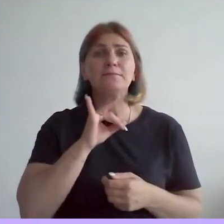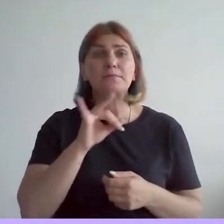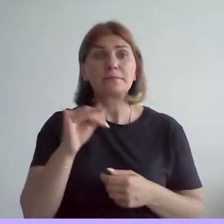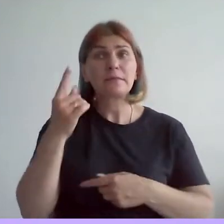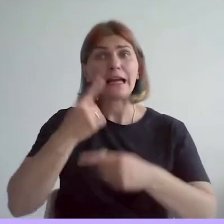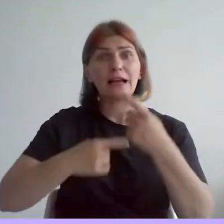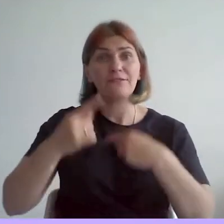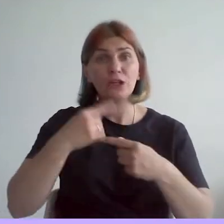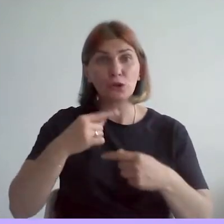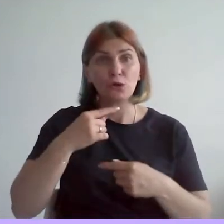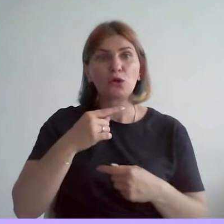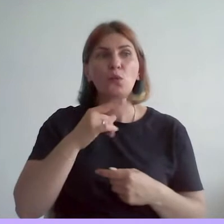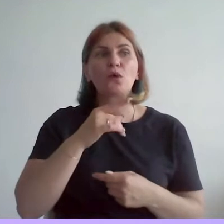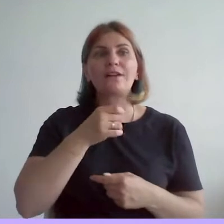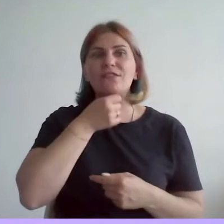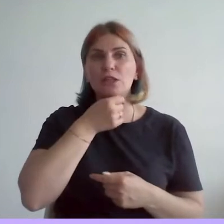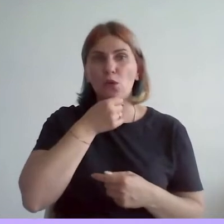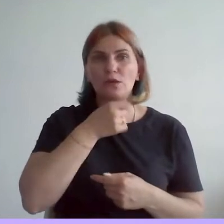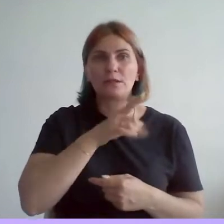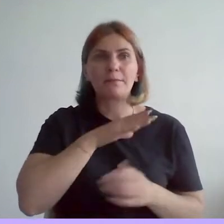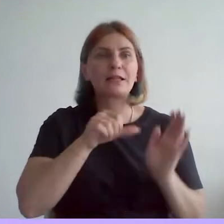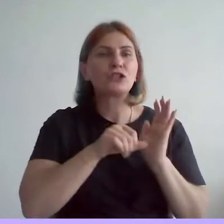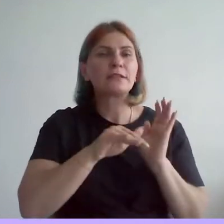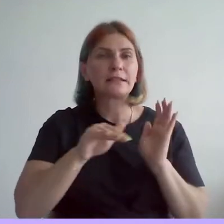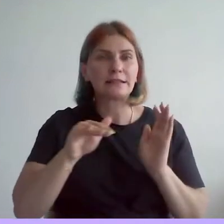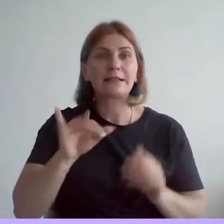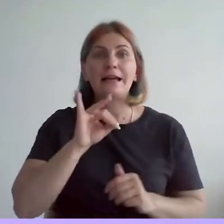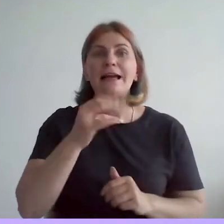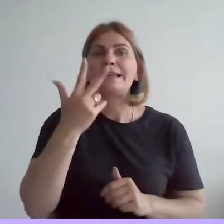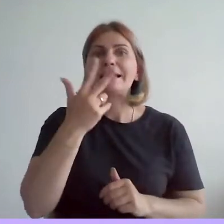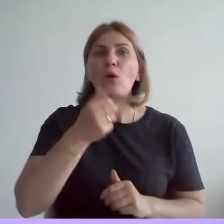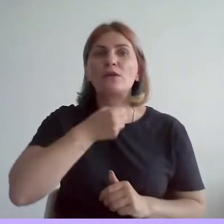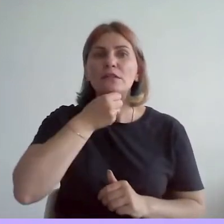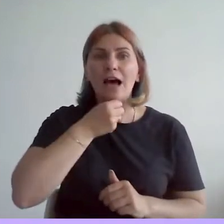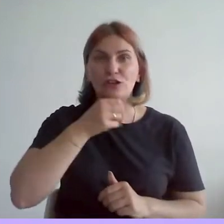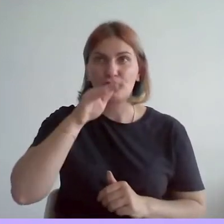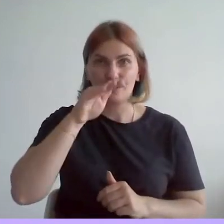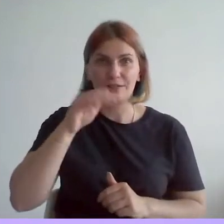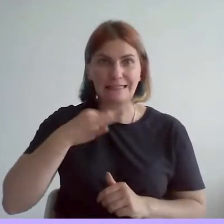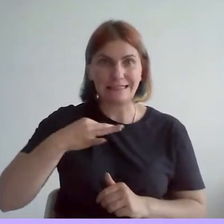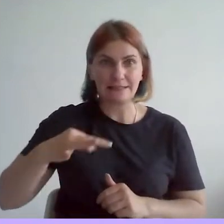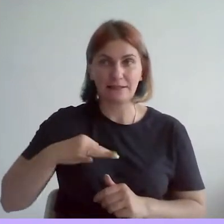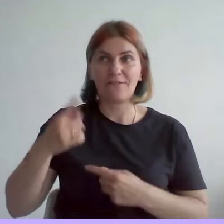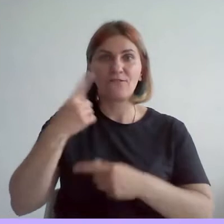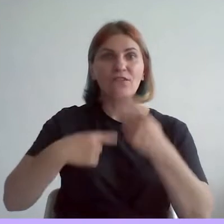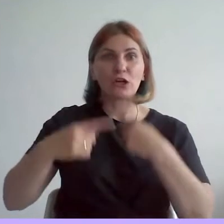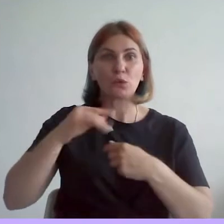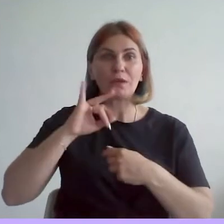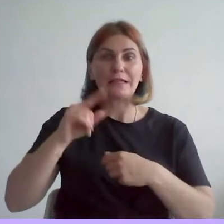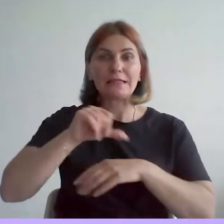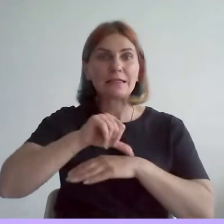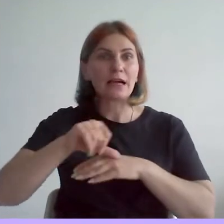старшие, у него было шестеро детей, и первые вот эти старшие трое сыновей вернулись из-за границы, обладая знаниями,